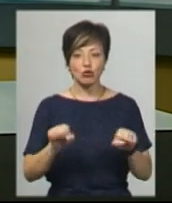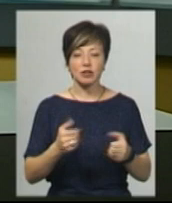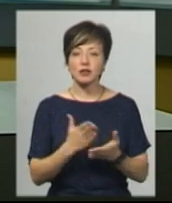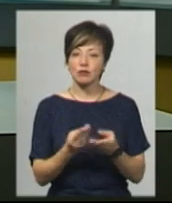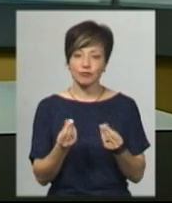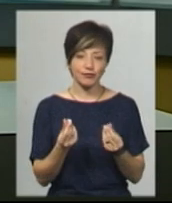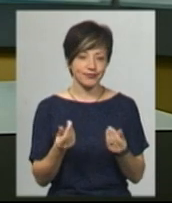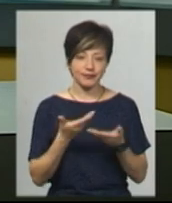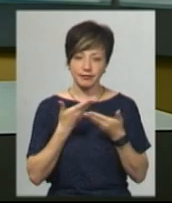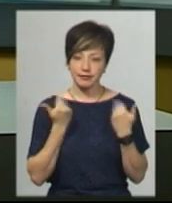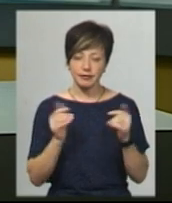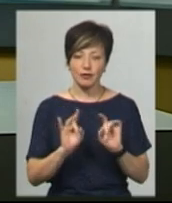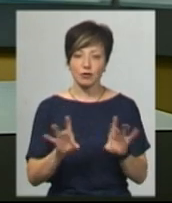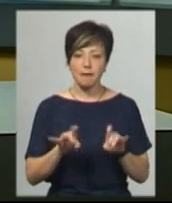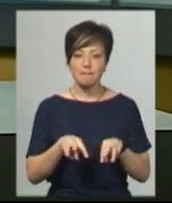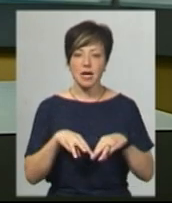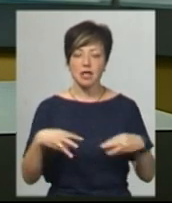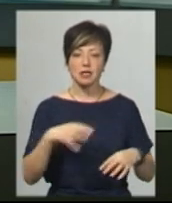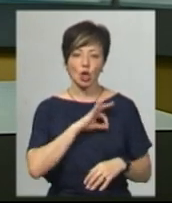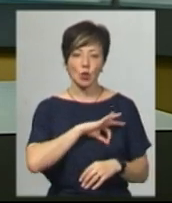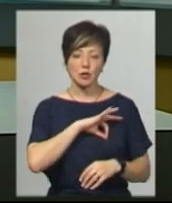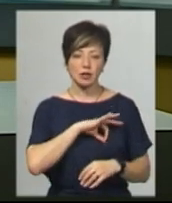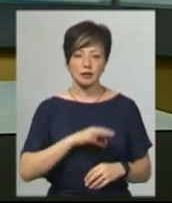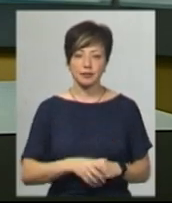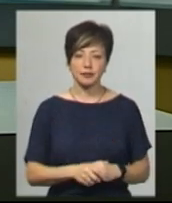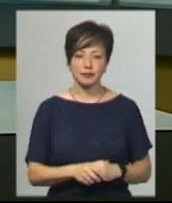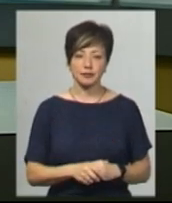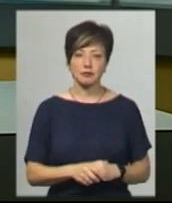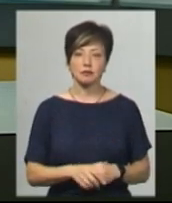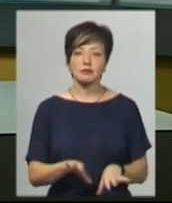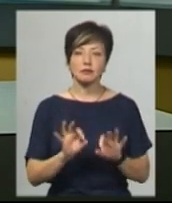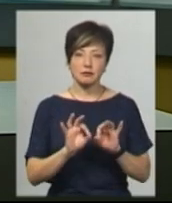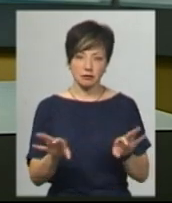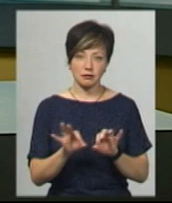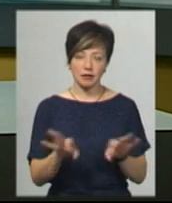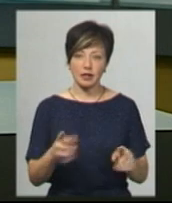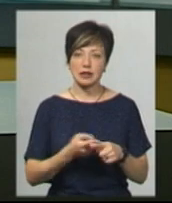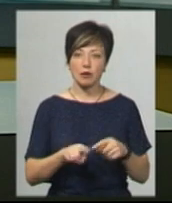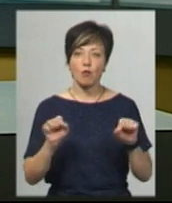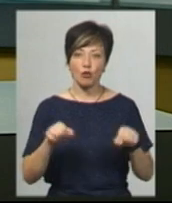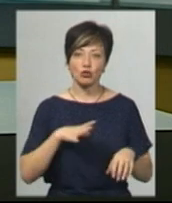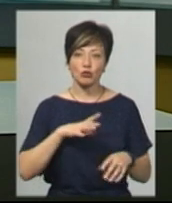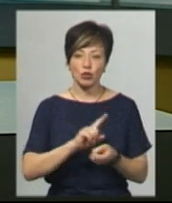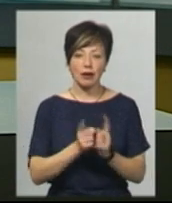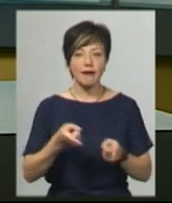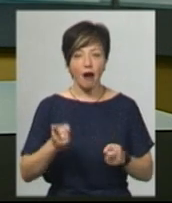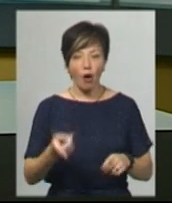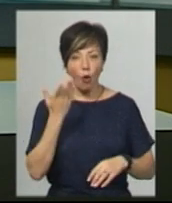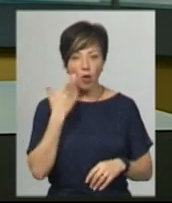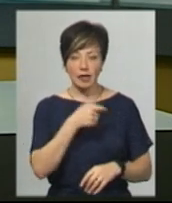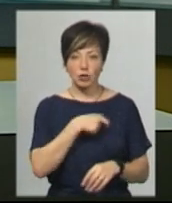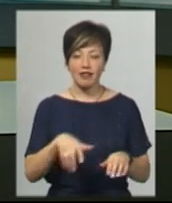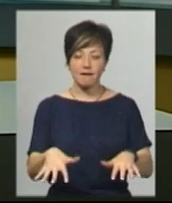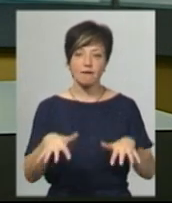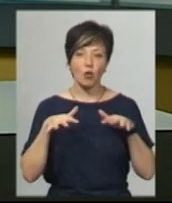немає грошей, розповідає Суспільному міністр юстиції Денис Малюська. За словами посадовця, це може стати реальністю тоді, коли депутати